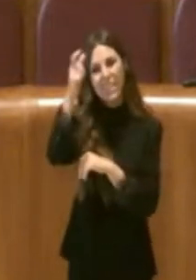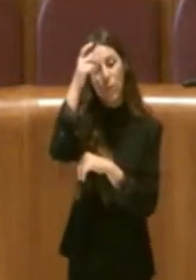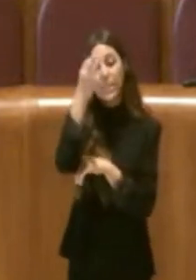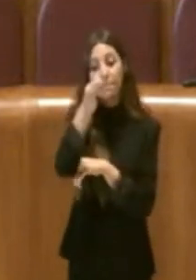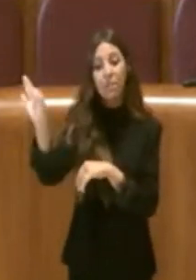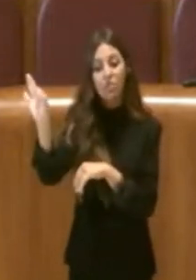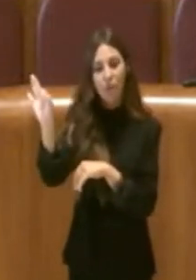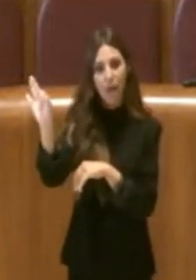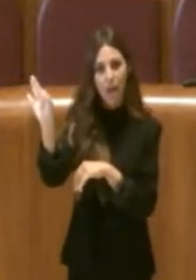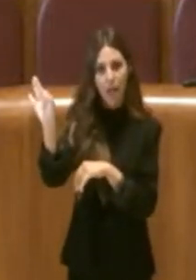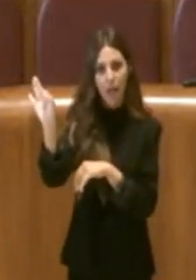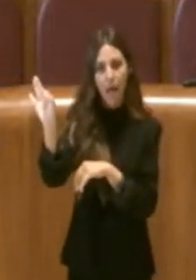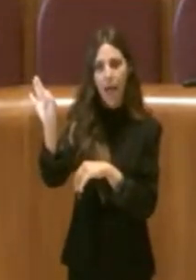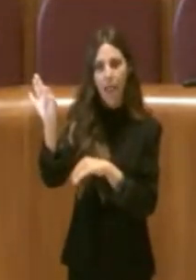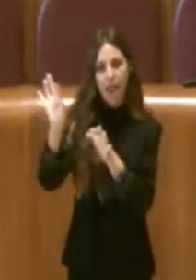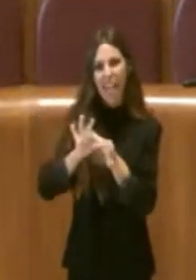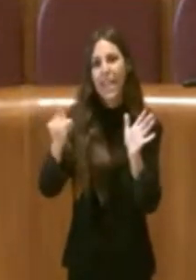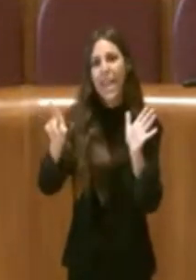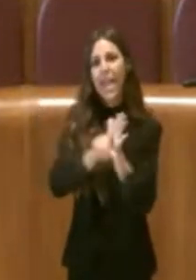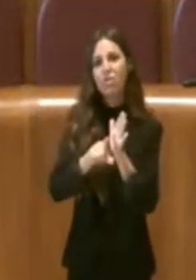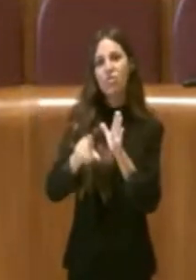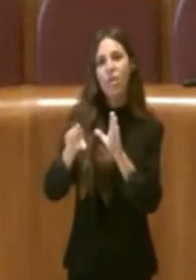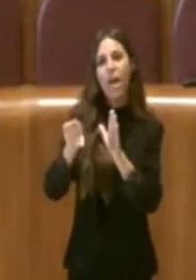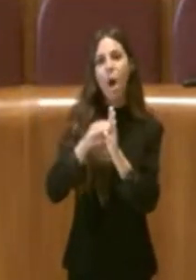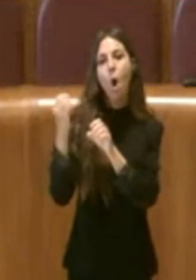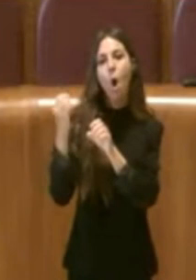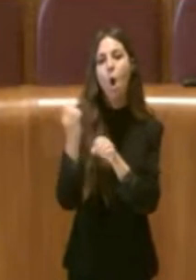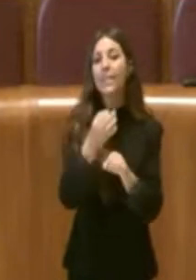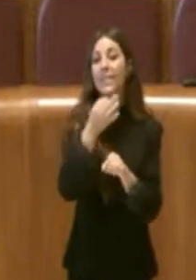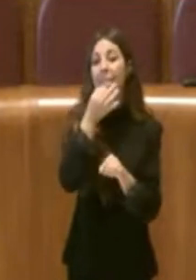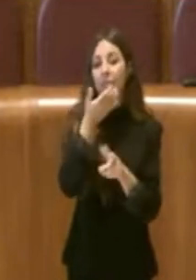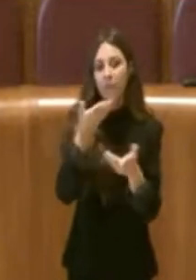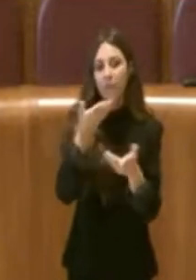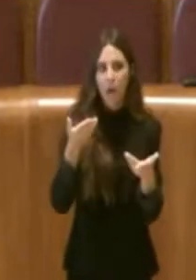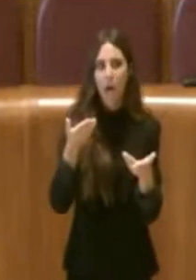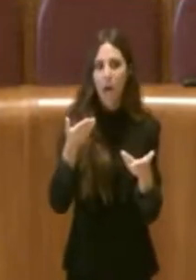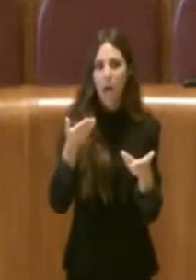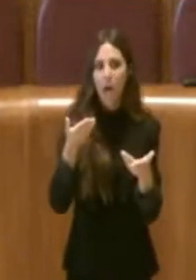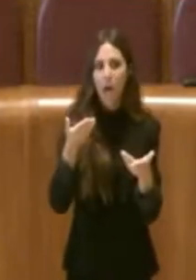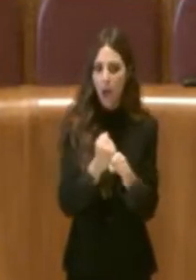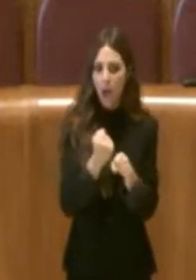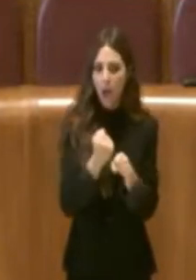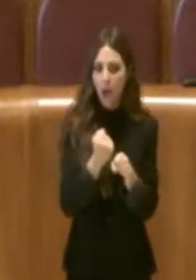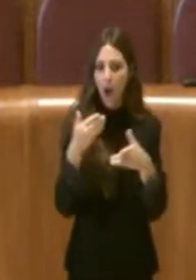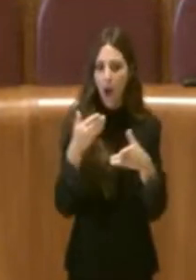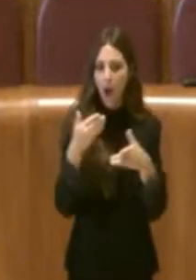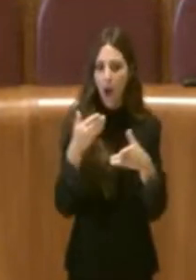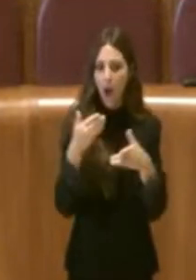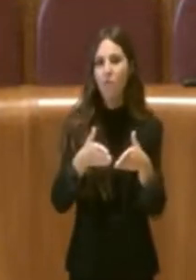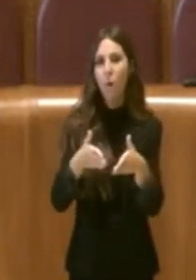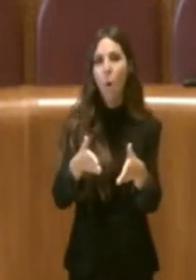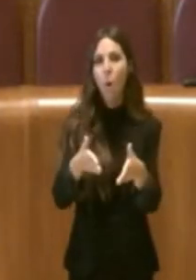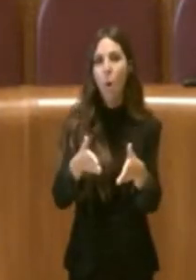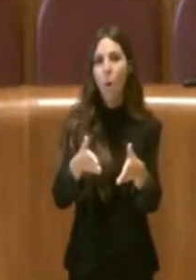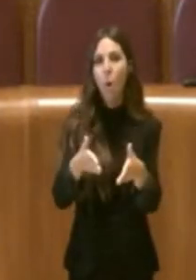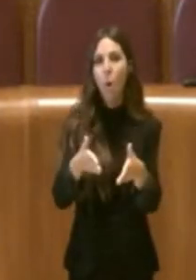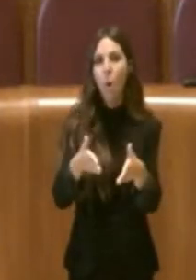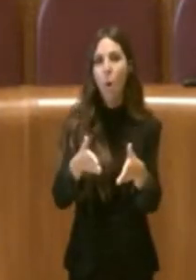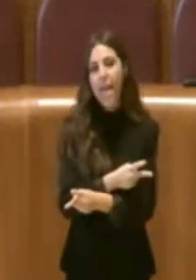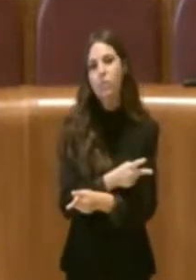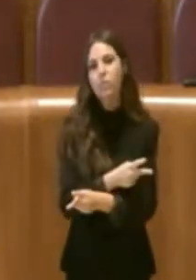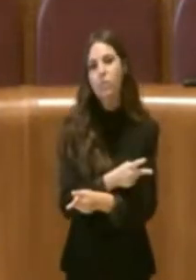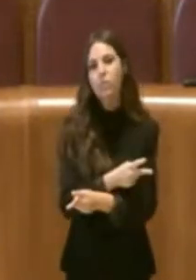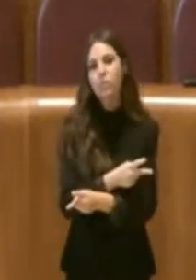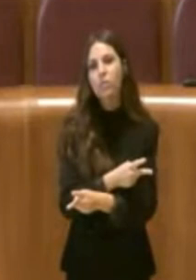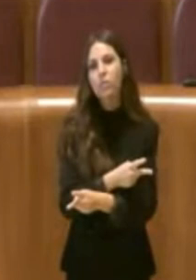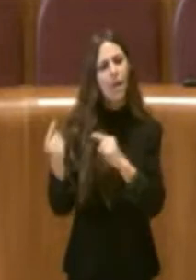da adottare con legge costituzionale. Si tratta di un percorso che in questo momento è oggetto anche del dibattito